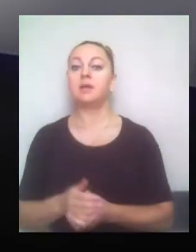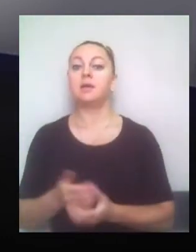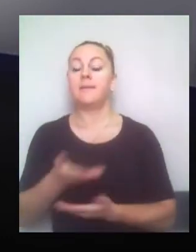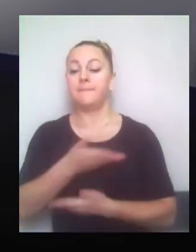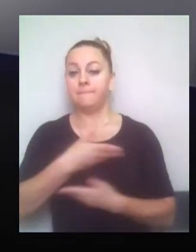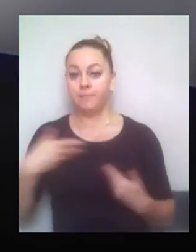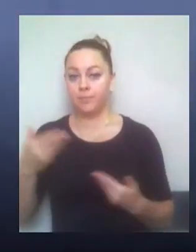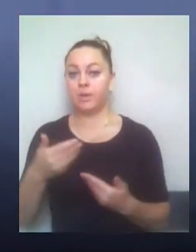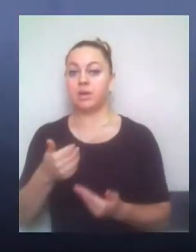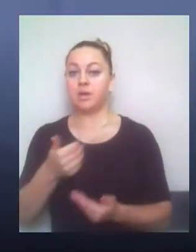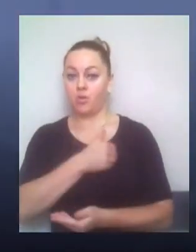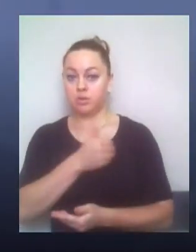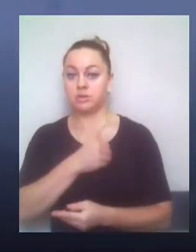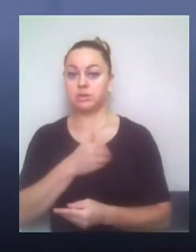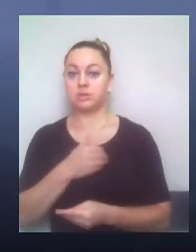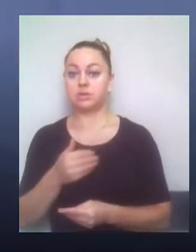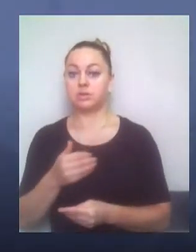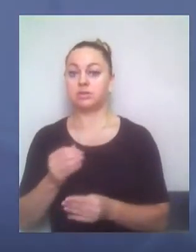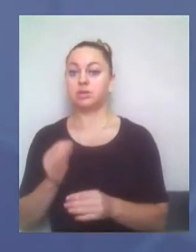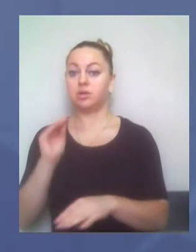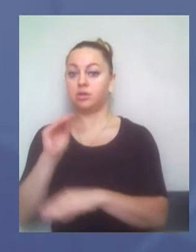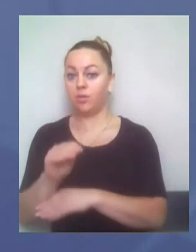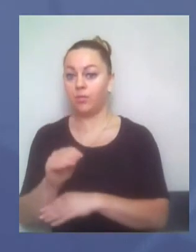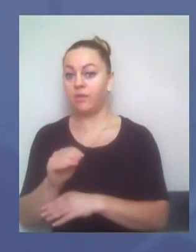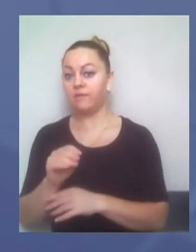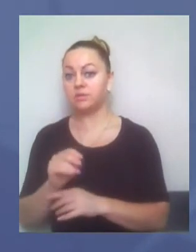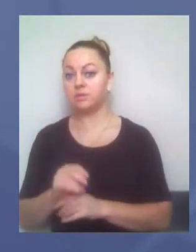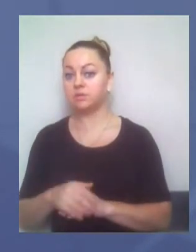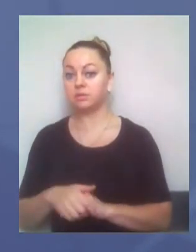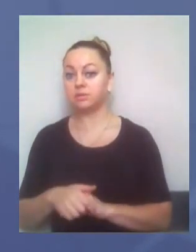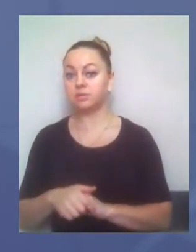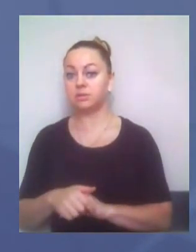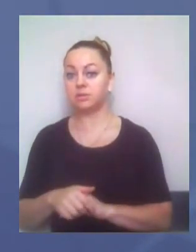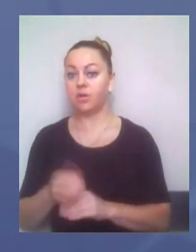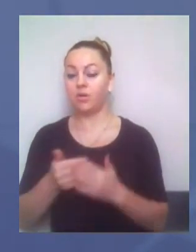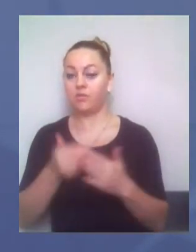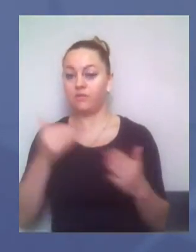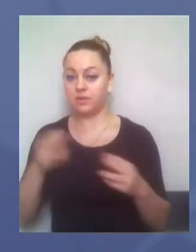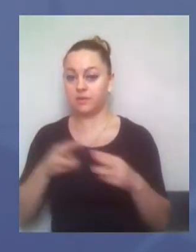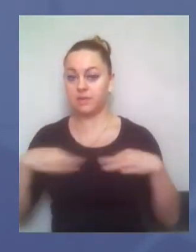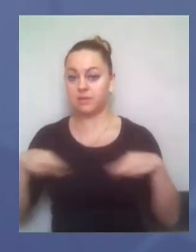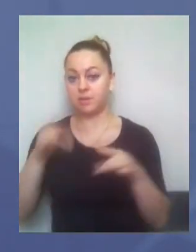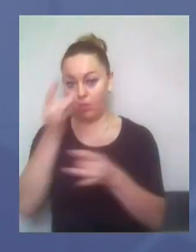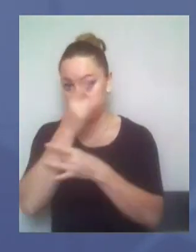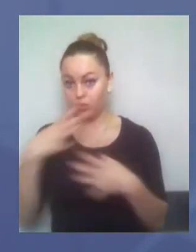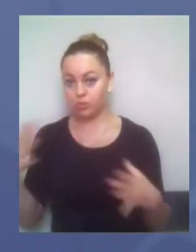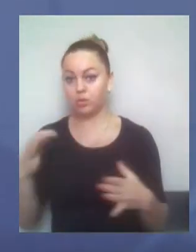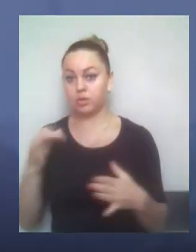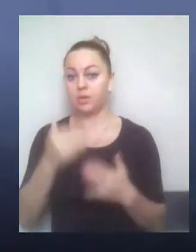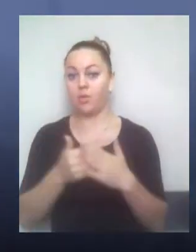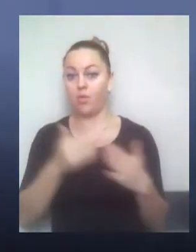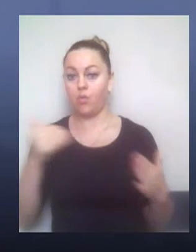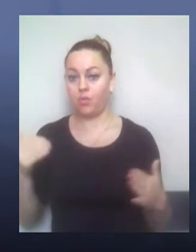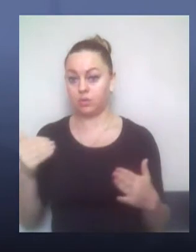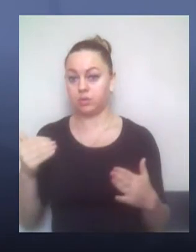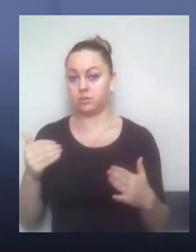третій стороні, к стороні, наприклад, от Министерства культуры і від департамента